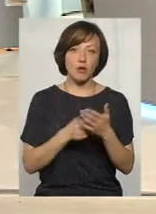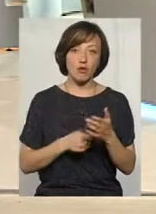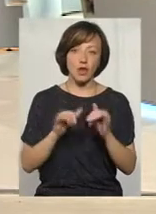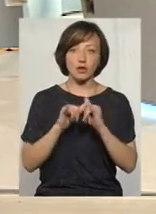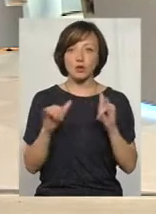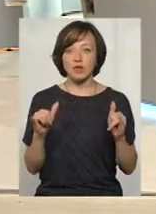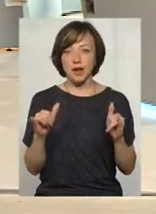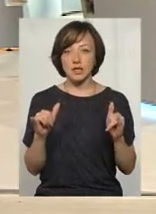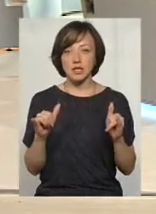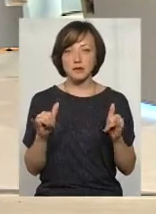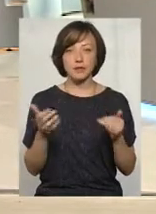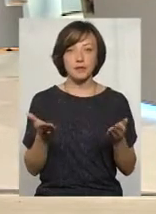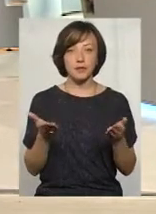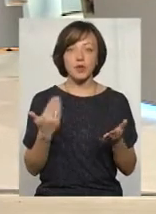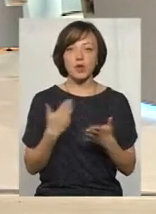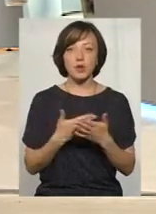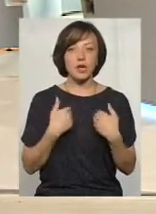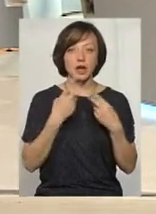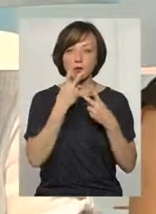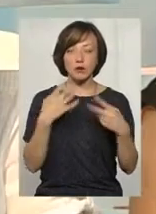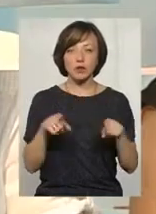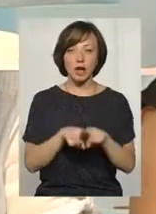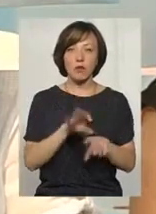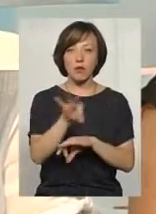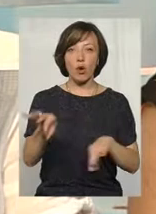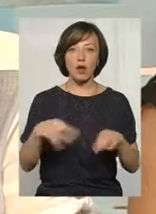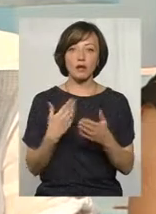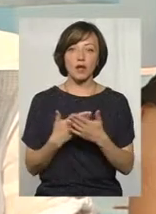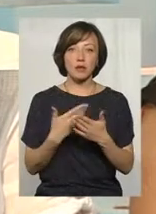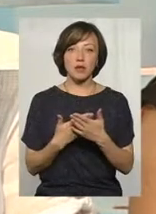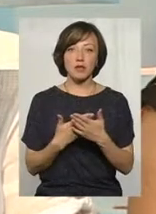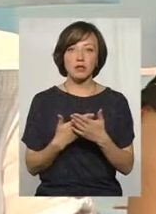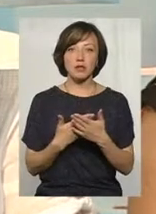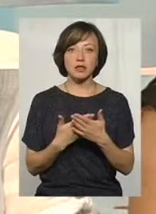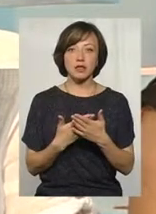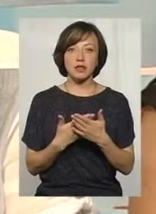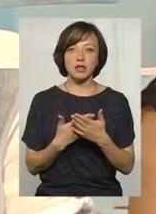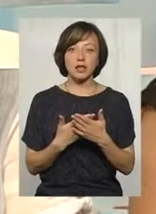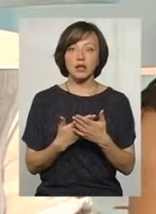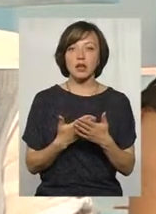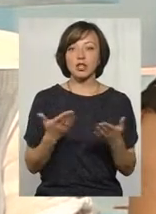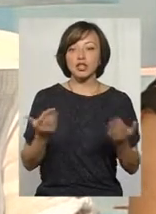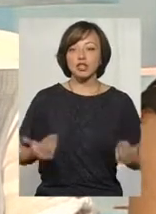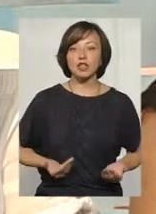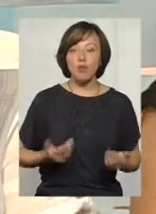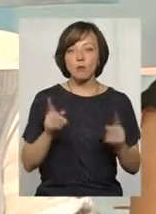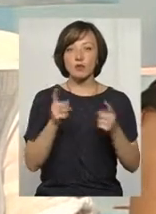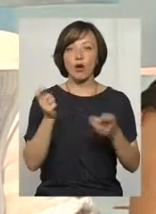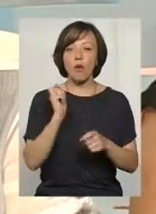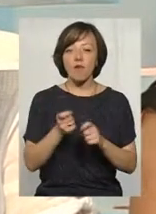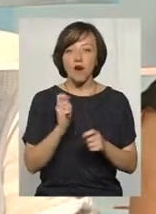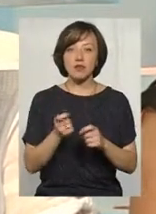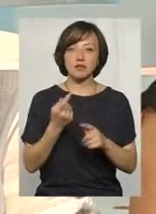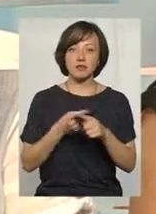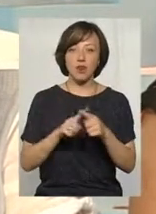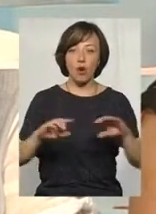розвивати себе. От я не бачу таких проєктів, наприклад, якогось навіть і живопису, і ковальства, і гончарства, які